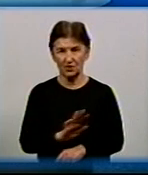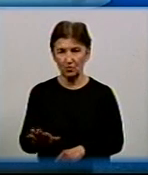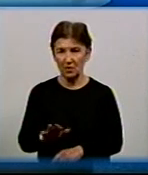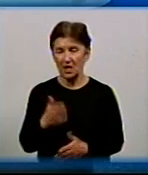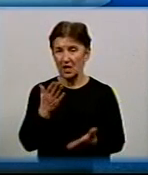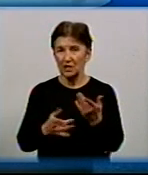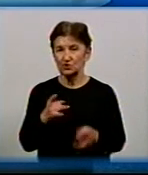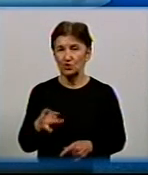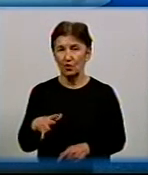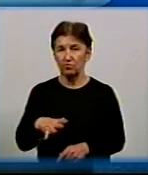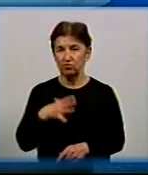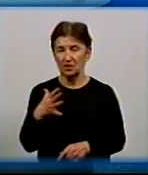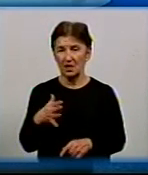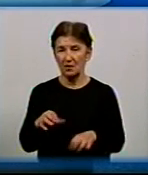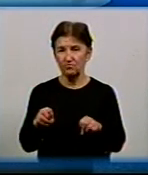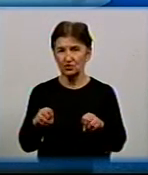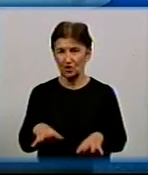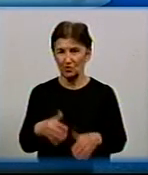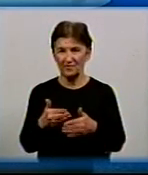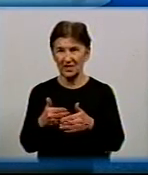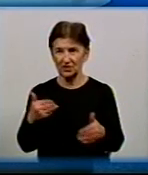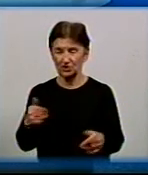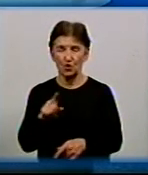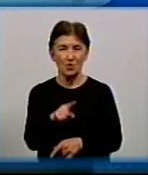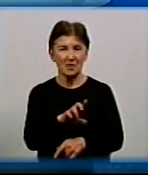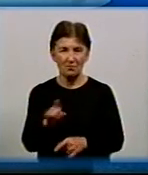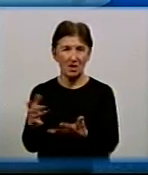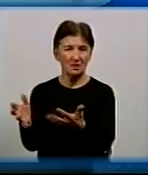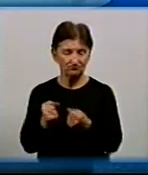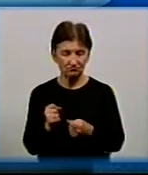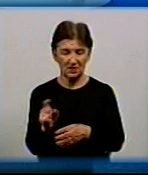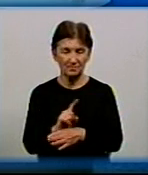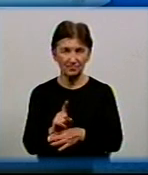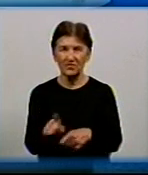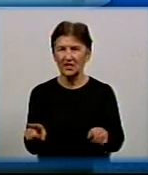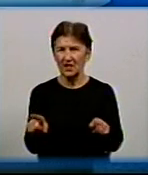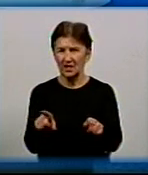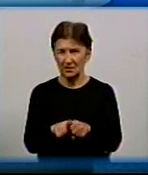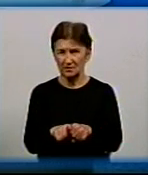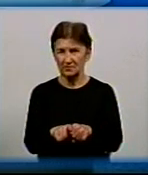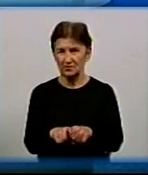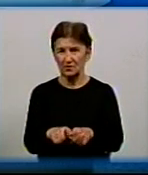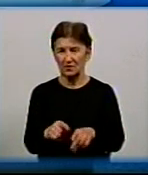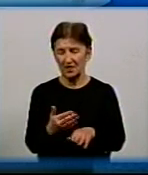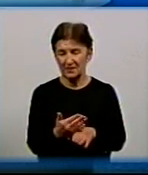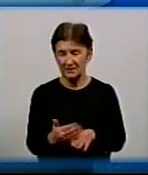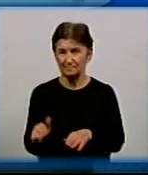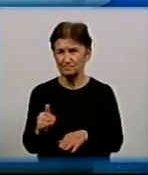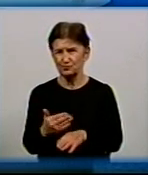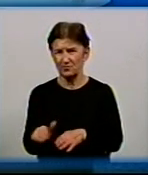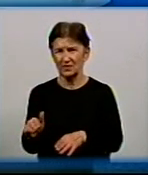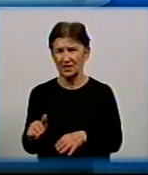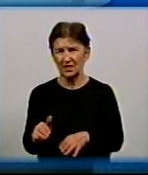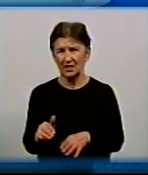була постанова раніше на 78%, то вони б отримали номінацію. Але все рівно... Це відтермінувало повернення комплексу, ймовірно?